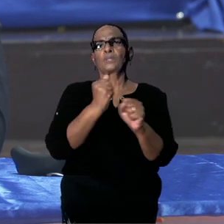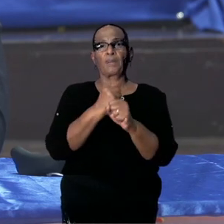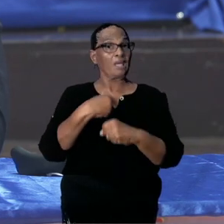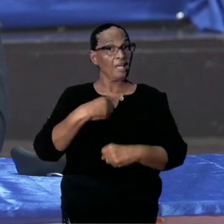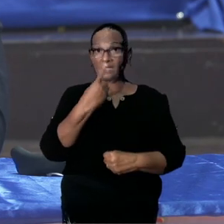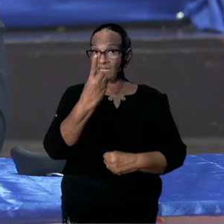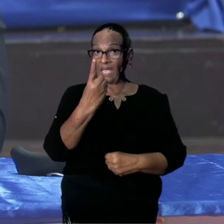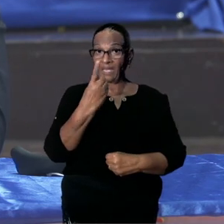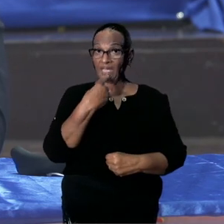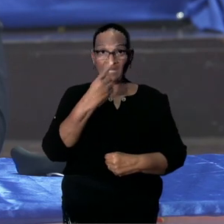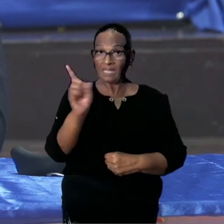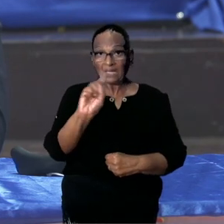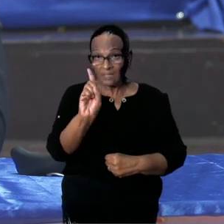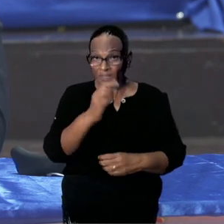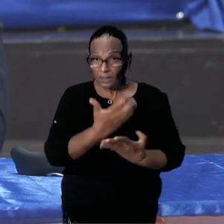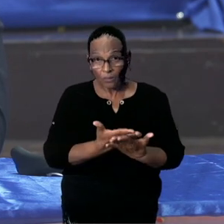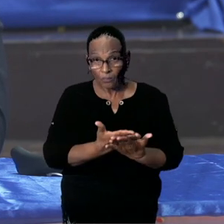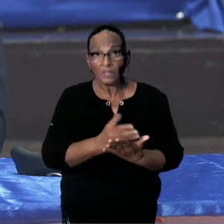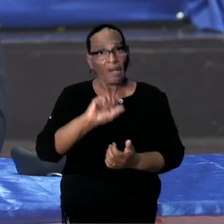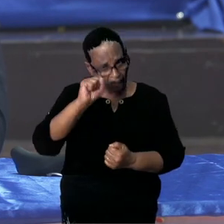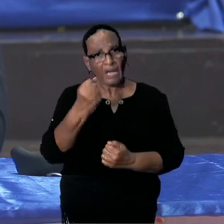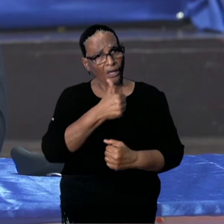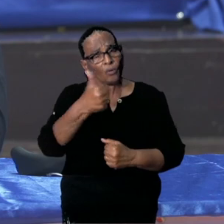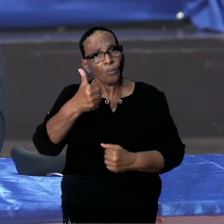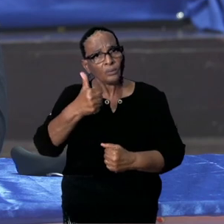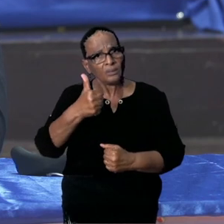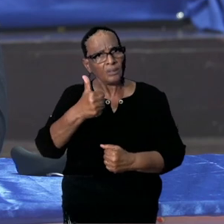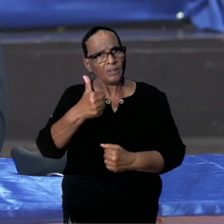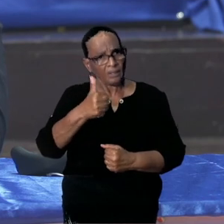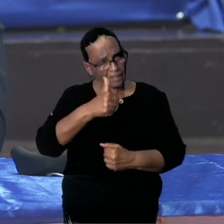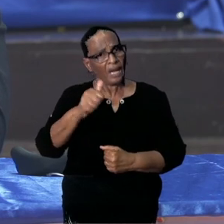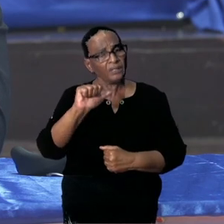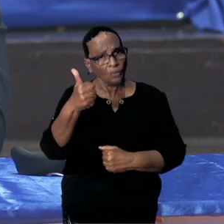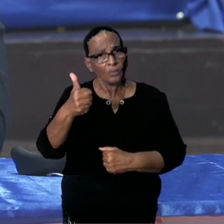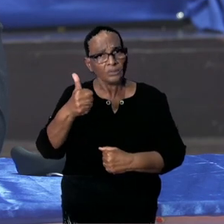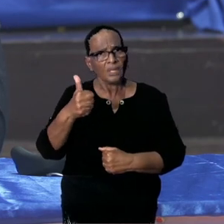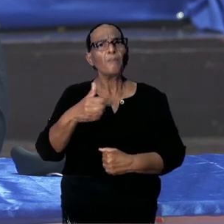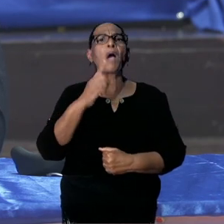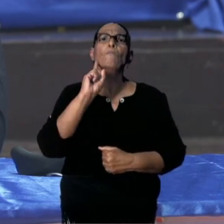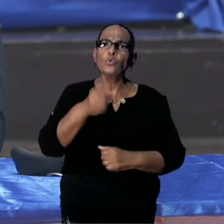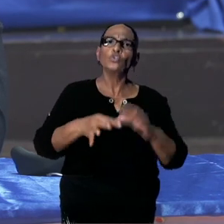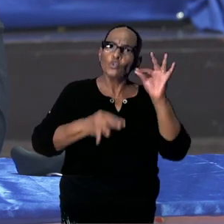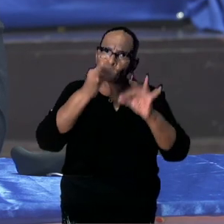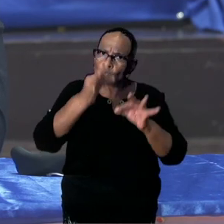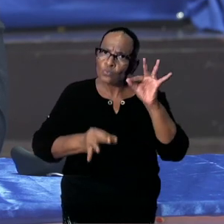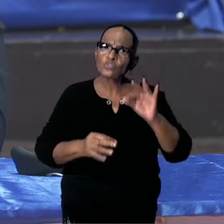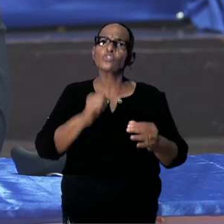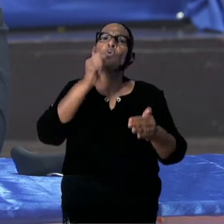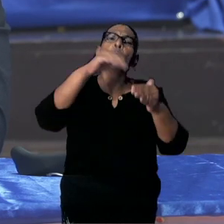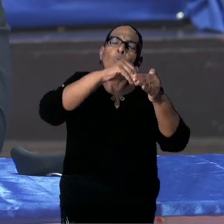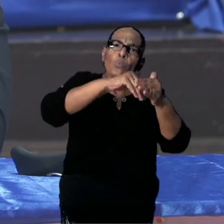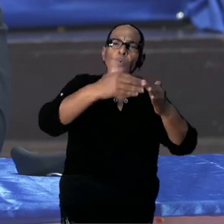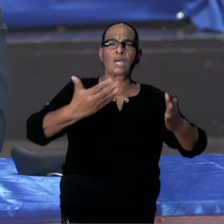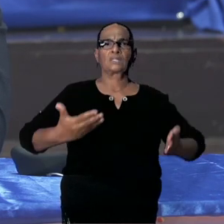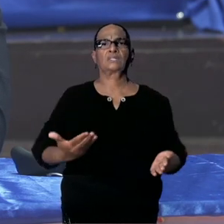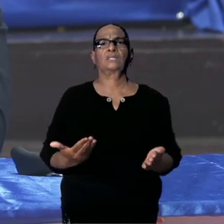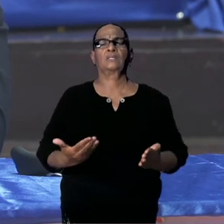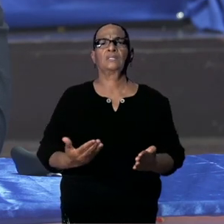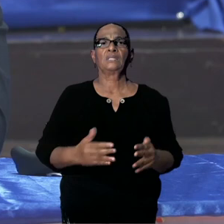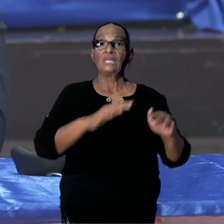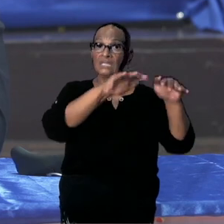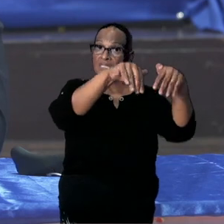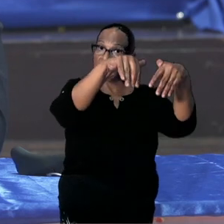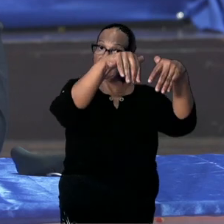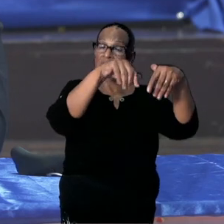is. Het kan goed zijn. Maar hebt u het getoetst? Hebben we gekeken wat erin zit? Ik heb een voorbeeld gehaald in het parlement over